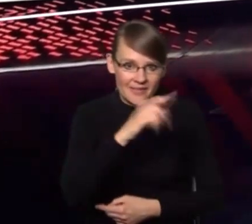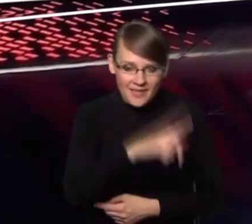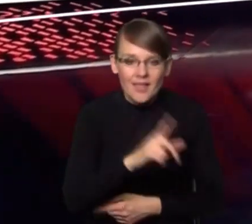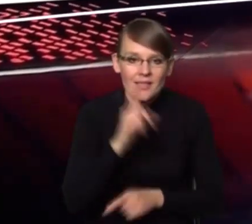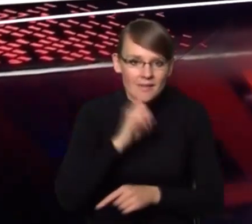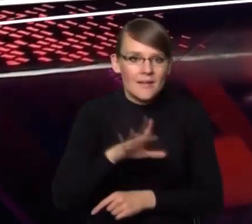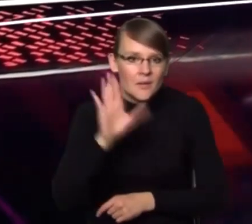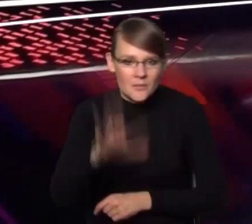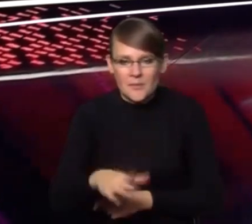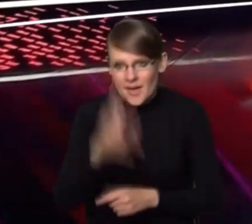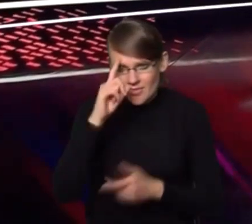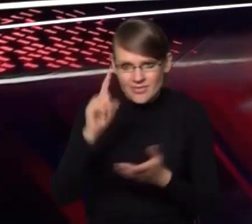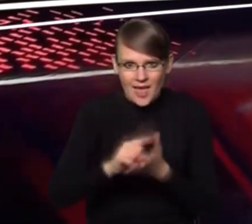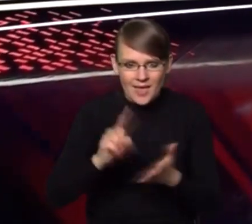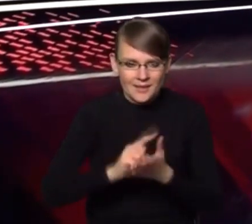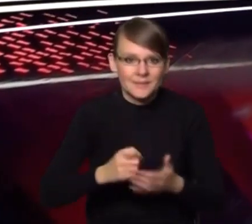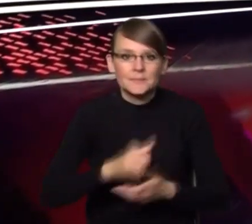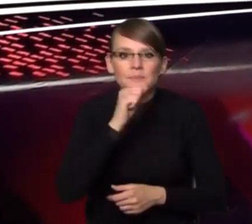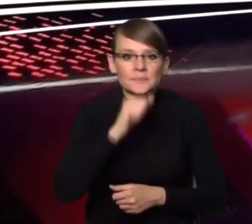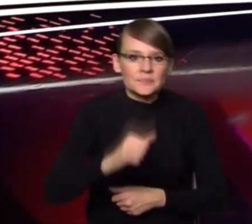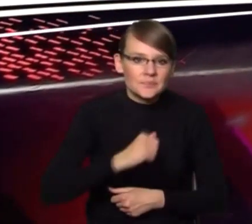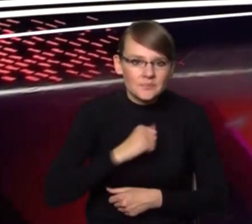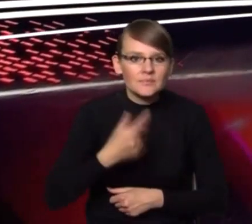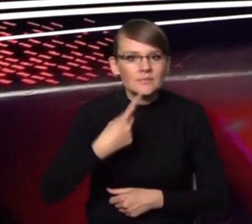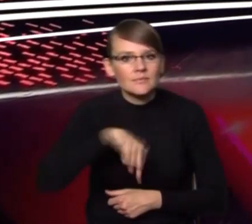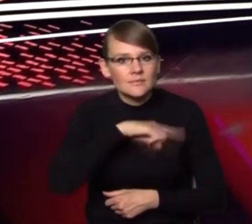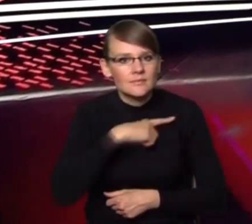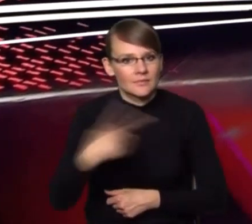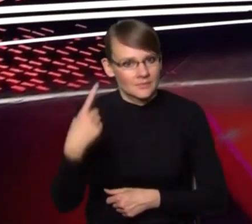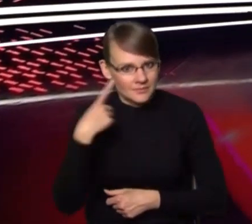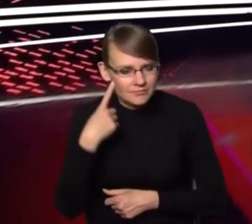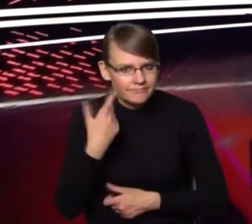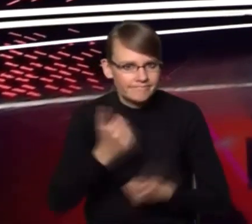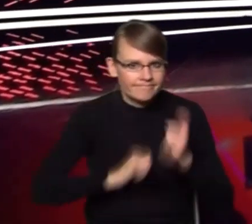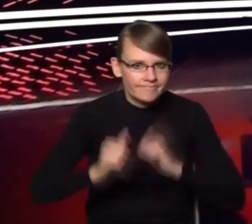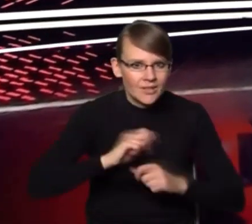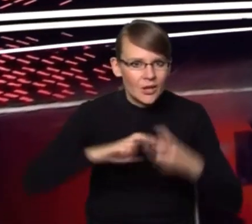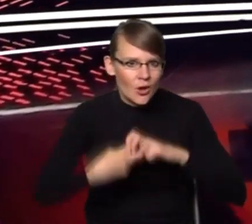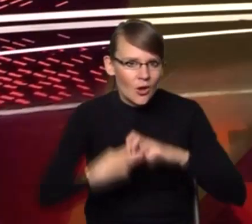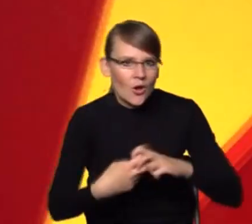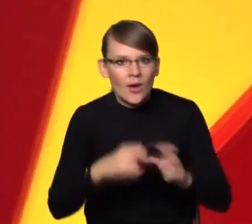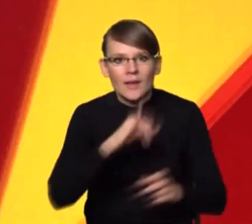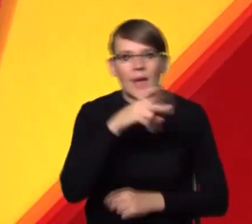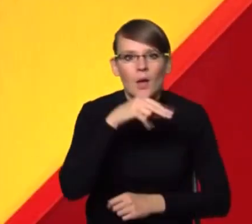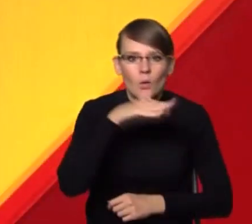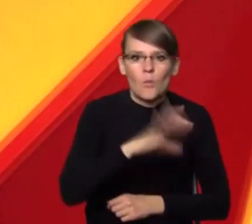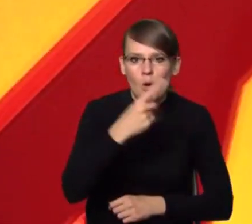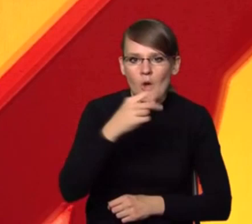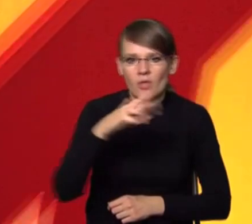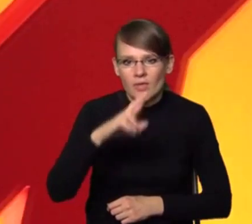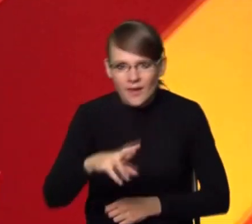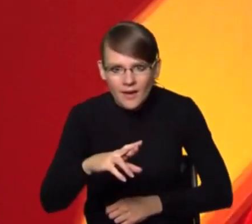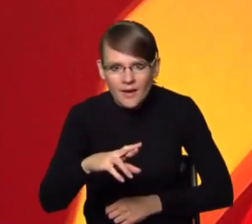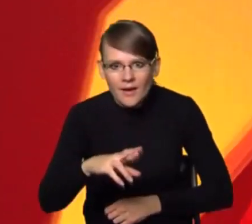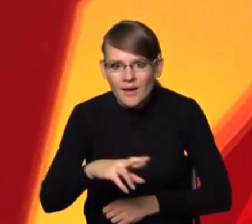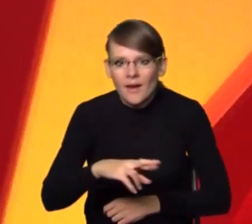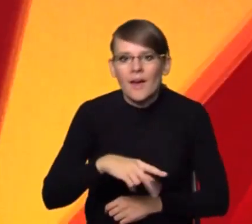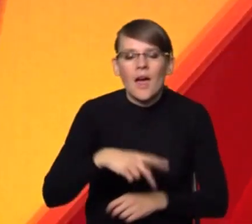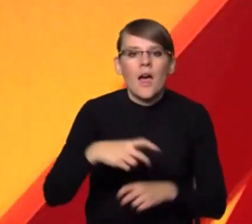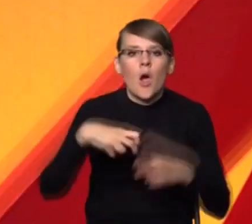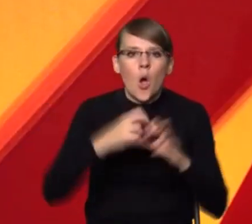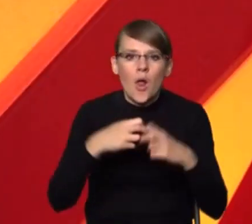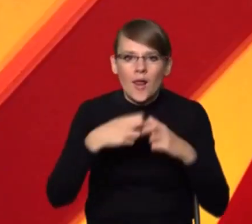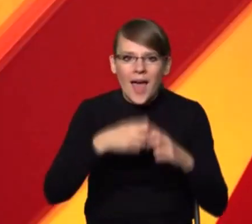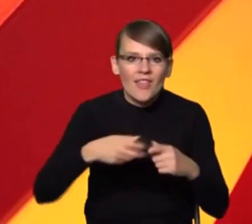ma wielki. Wczoraj dotarły do nas niepokojące informacje o kontuzji Jakubowa Modera, zerwane więzodła krzyżowe w kolanie,